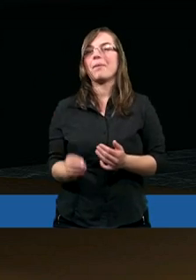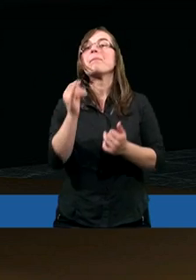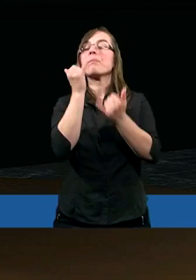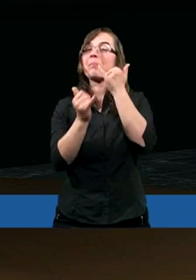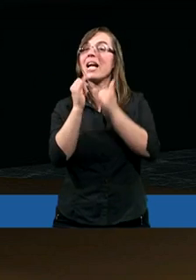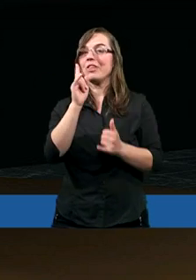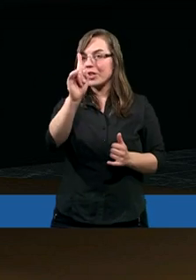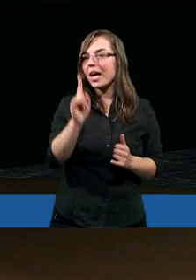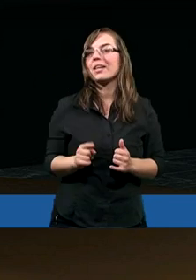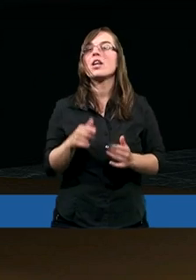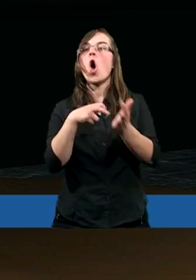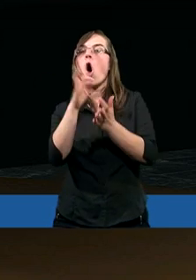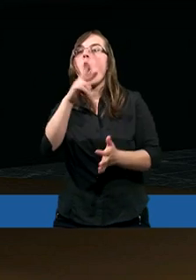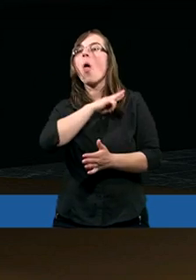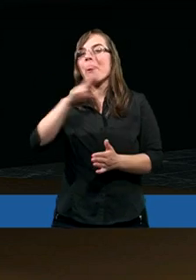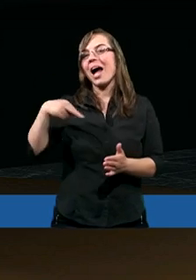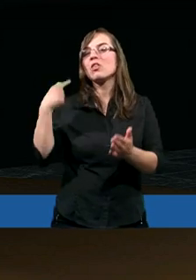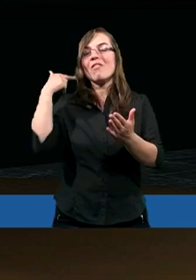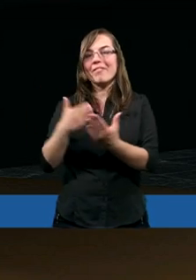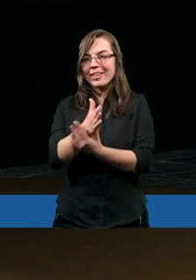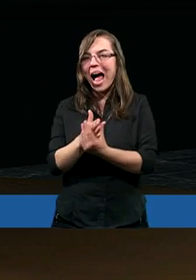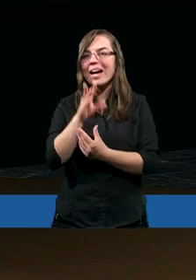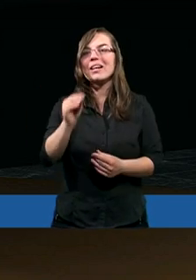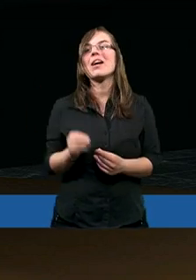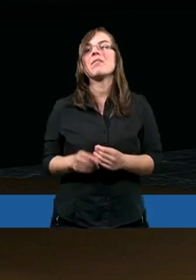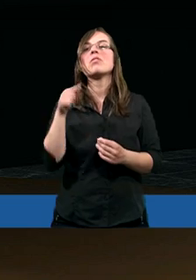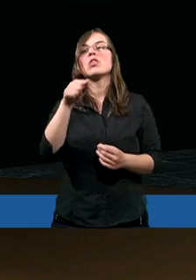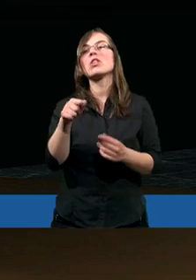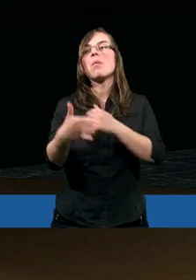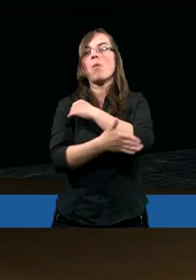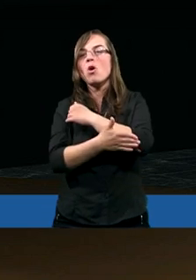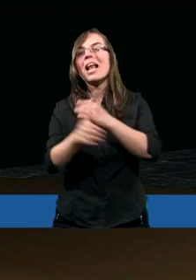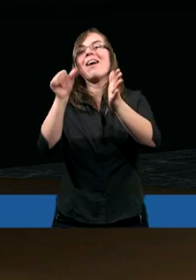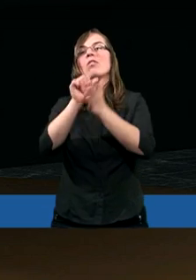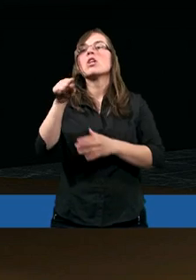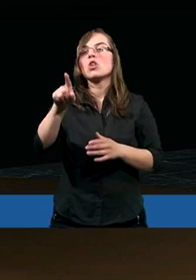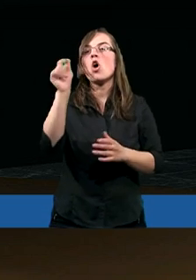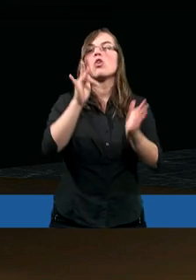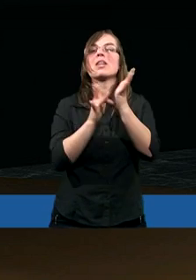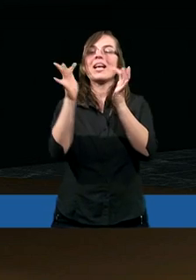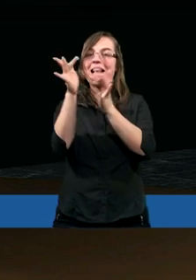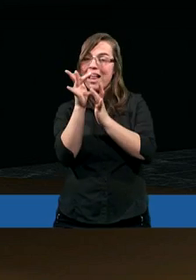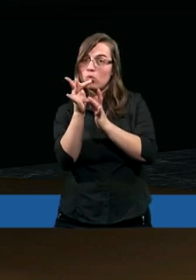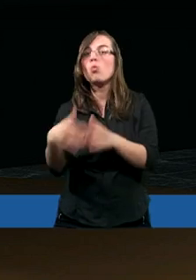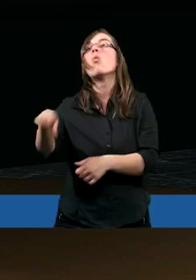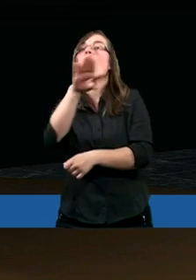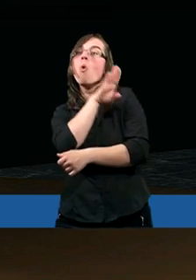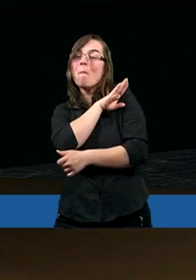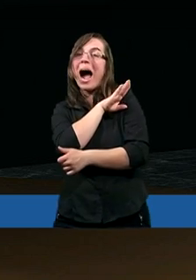jeżeli chodzi o naszą wiarę, to co jest jej podstawą? Dla mnie podstawą jest to, że Jezus Chrystus umarł za mnie